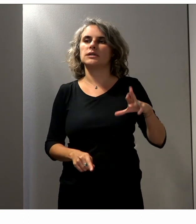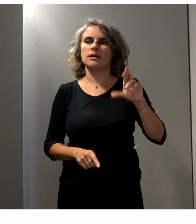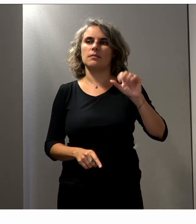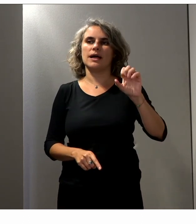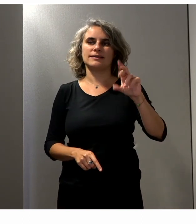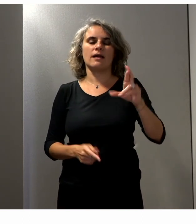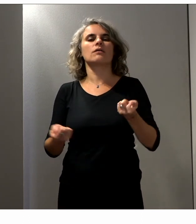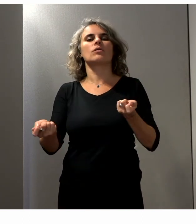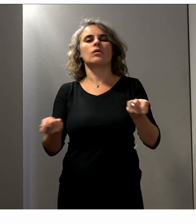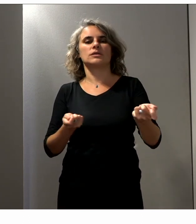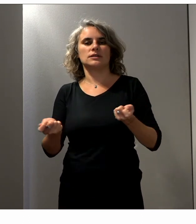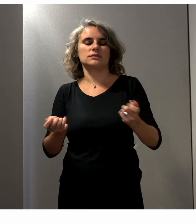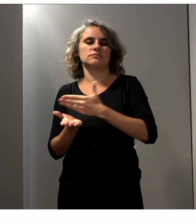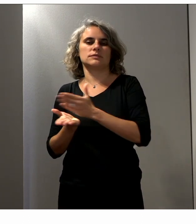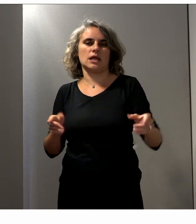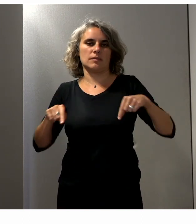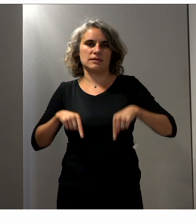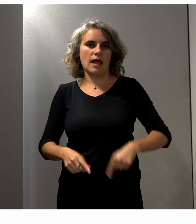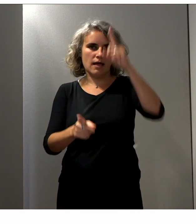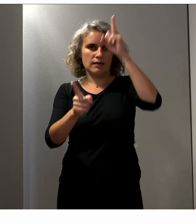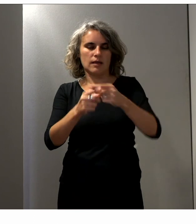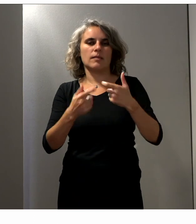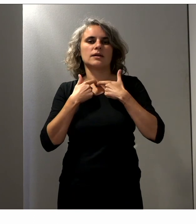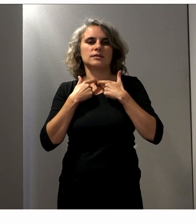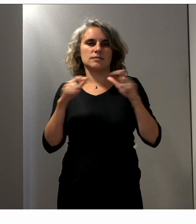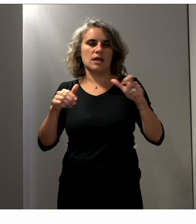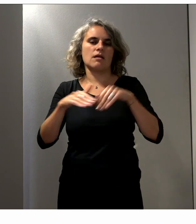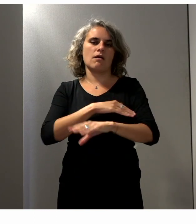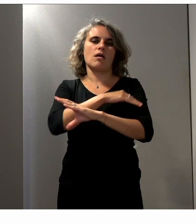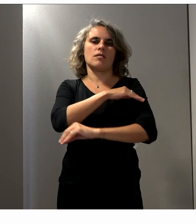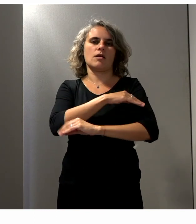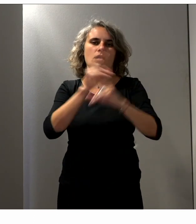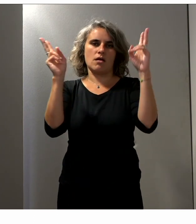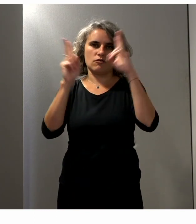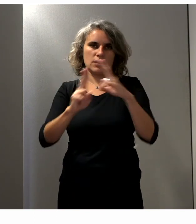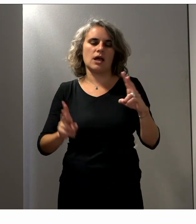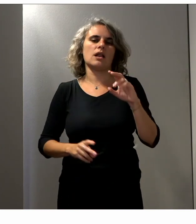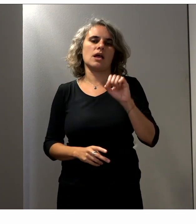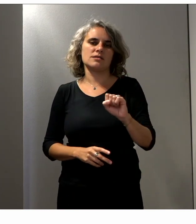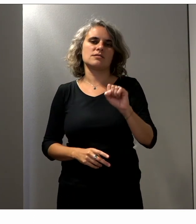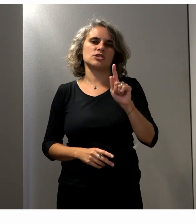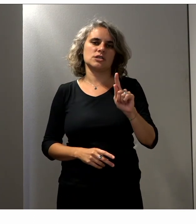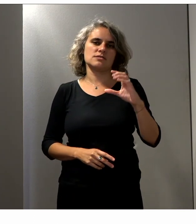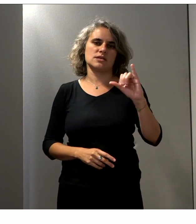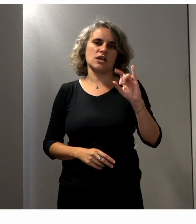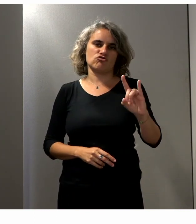interministérielle à l'accessibilité au sein du secrétariat général du SGCIH.